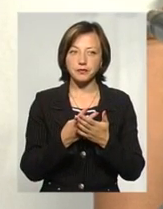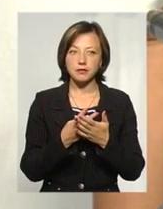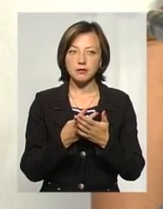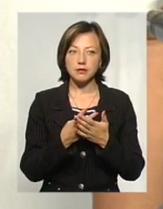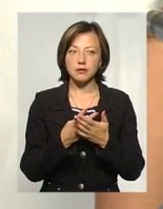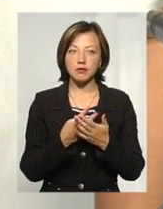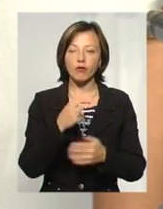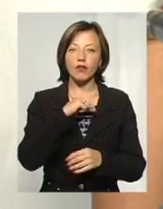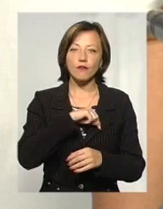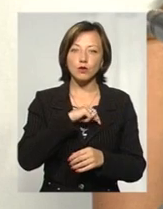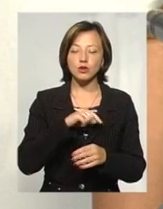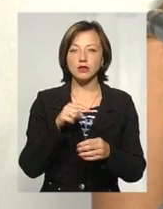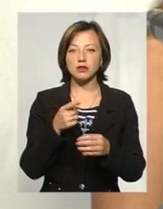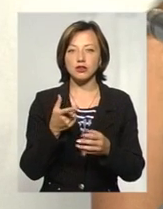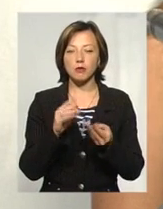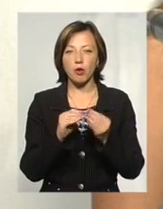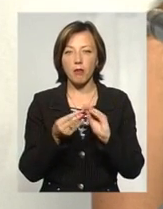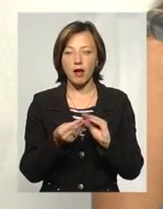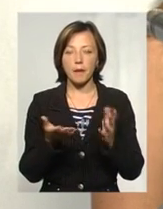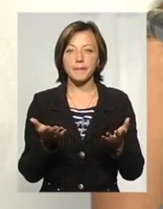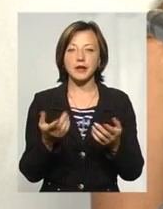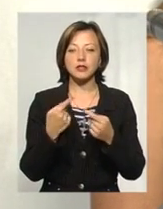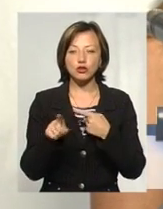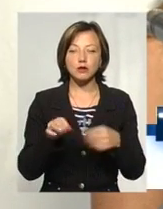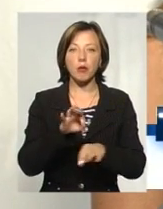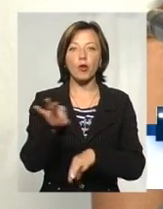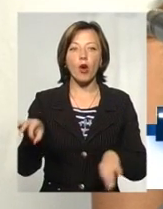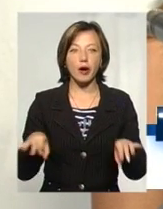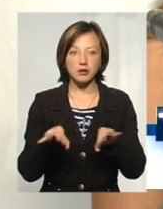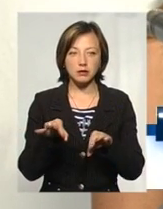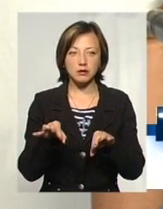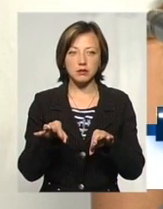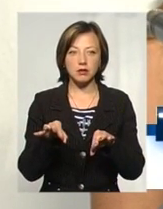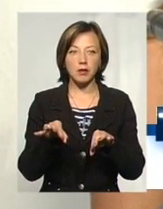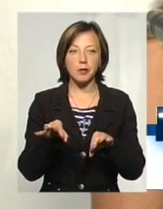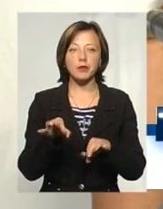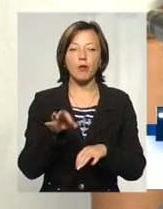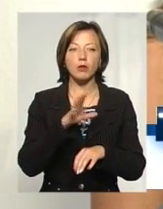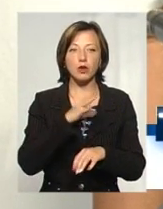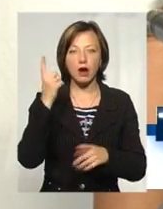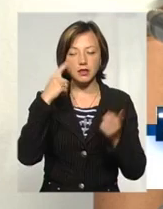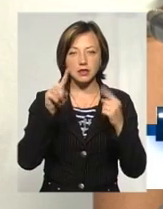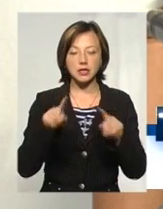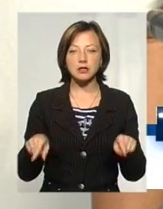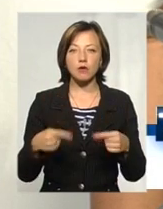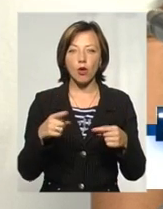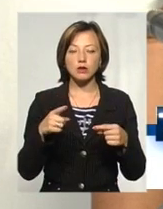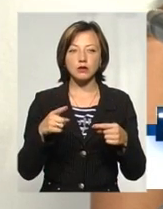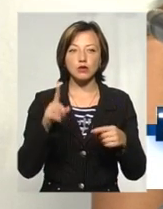негараздачі проблеми. Тому інший проєкт, це була ідея створення комфортних